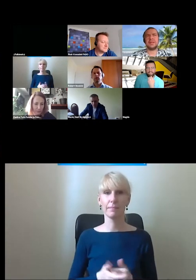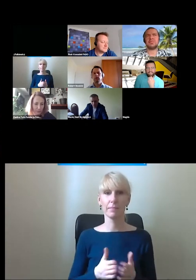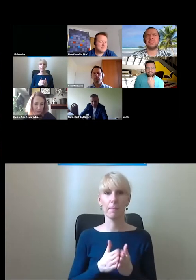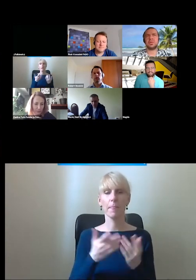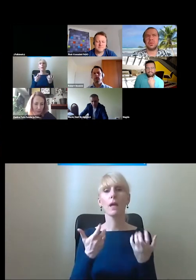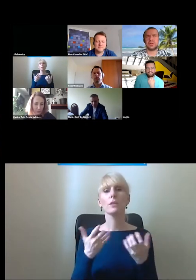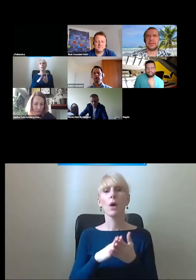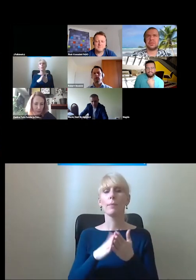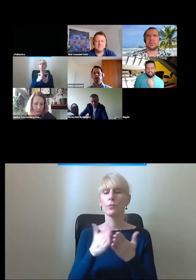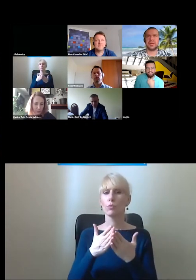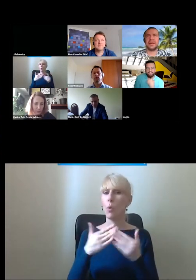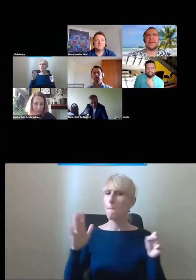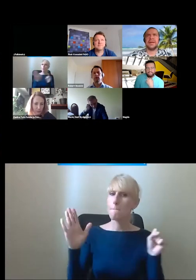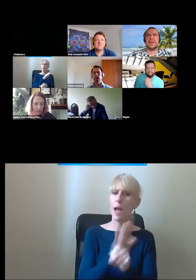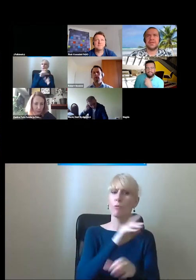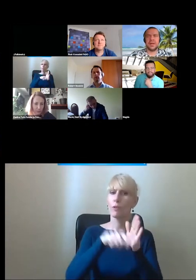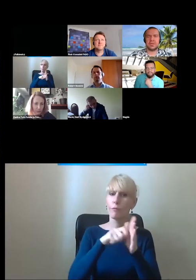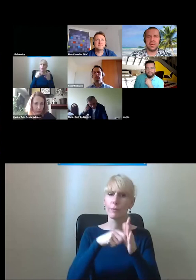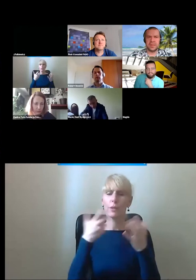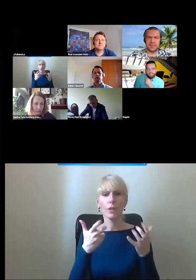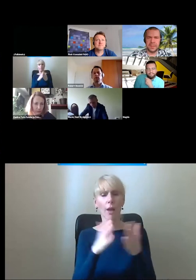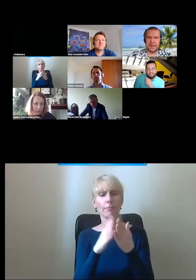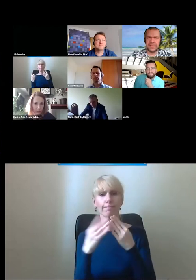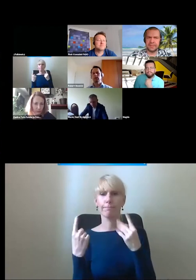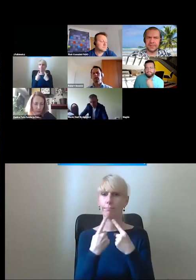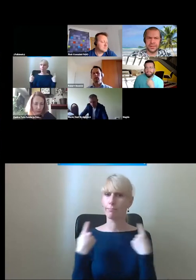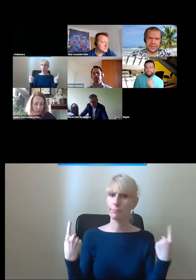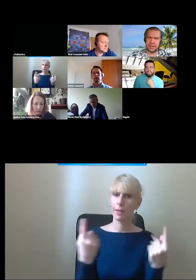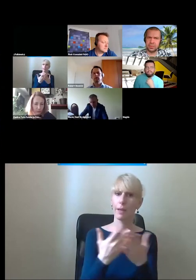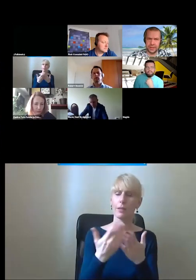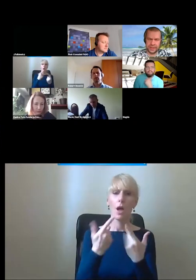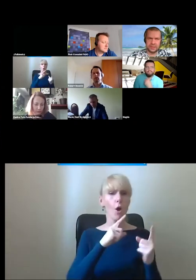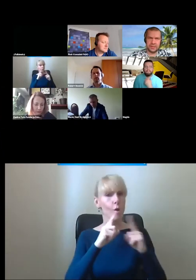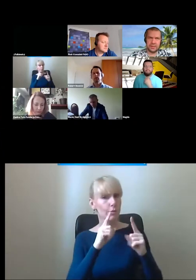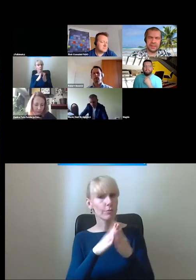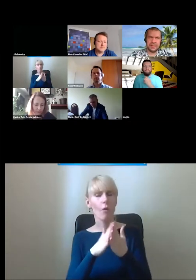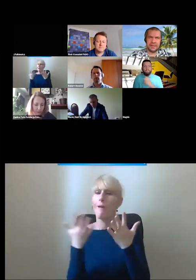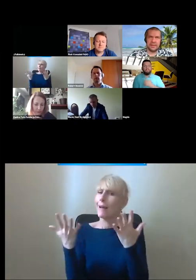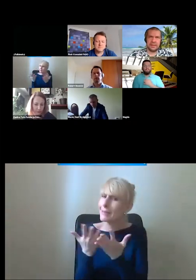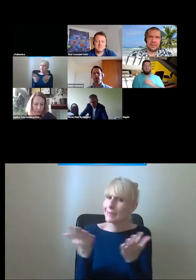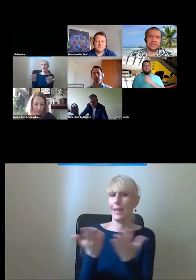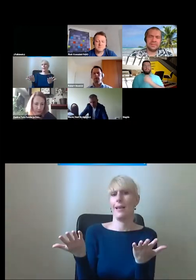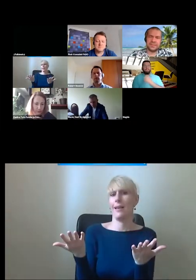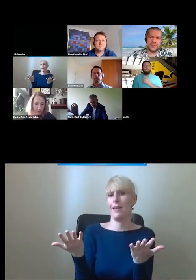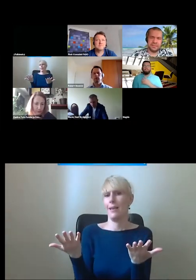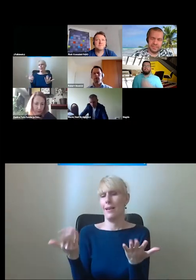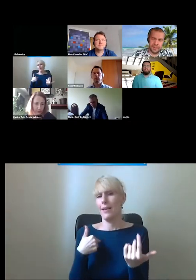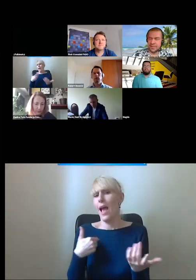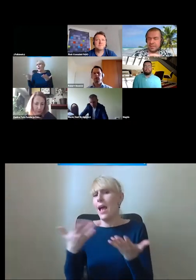ten, całą tą otoczkę, tak o to, że rozmowa z panem na temat, gdzie się znajduje. Pewnie. No